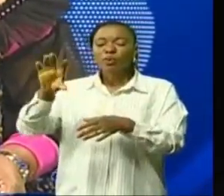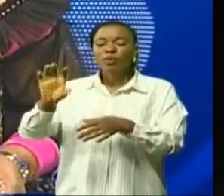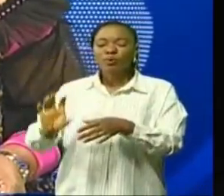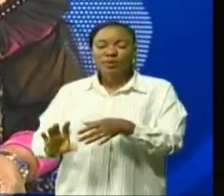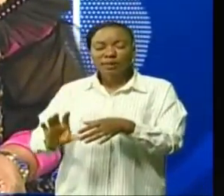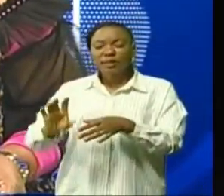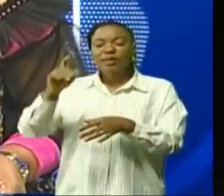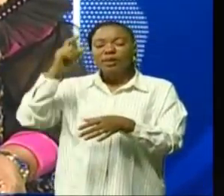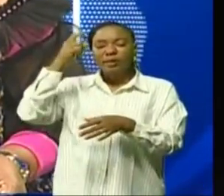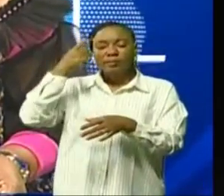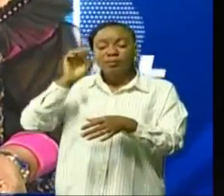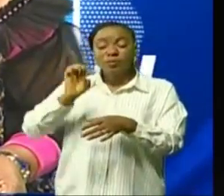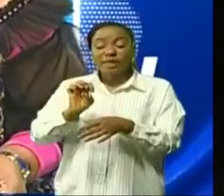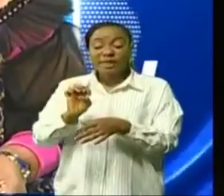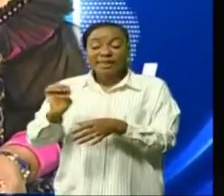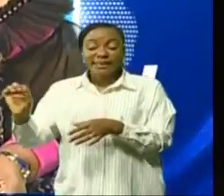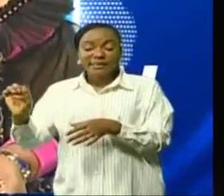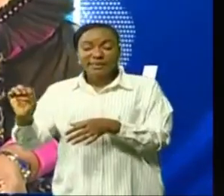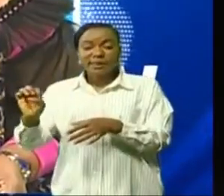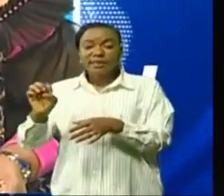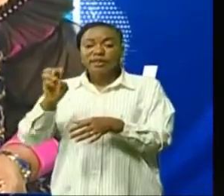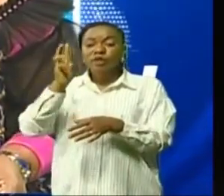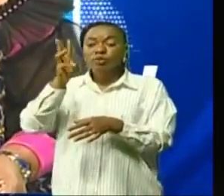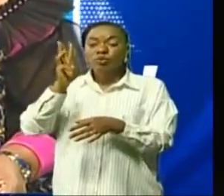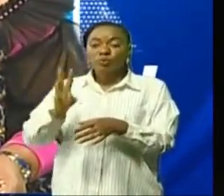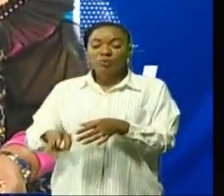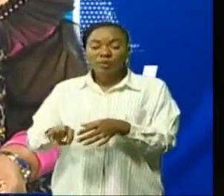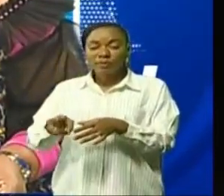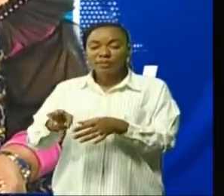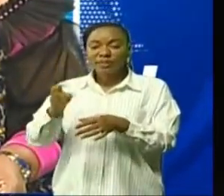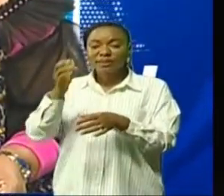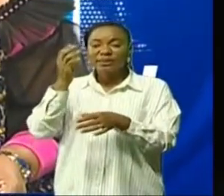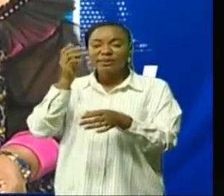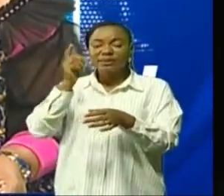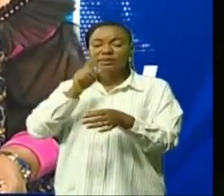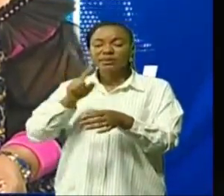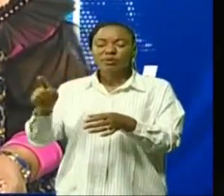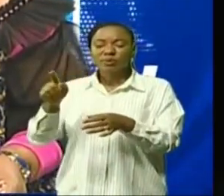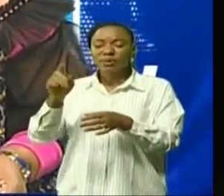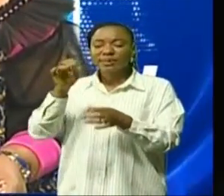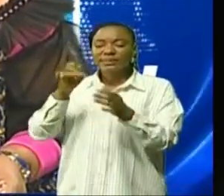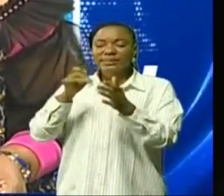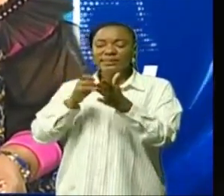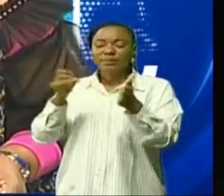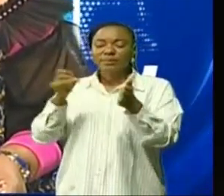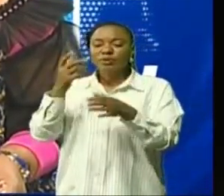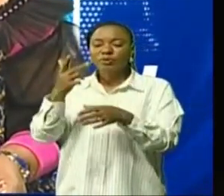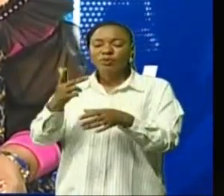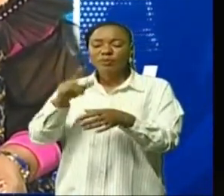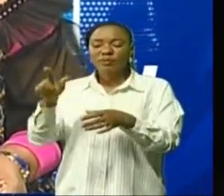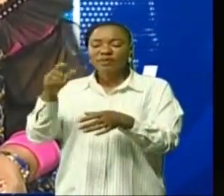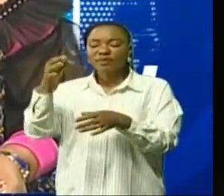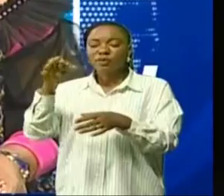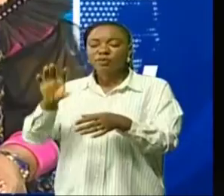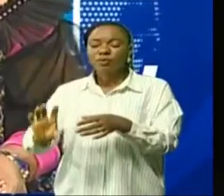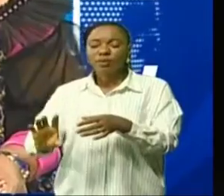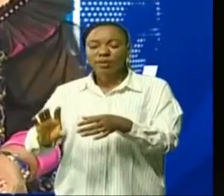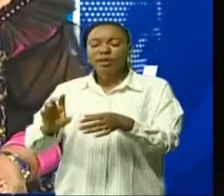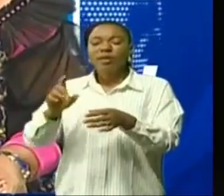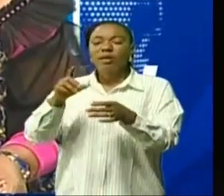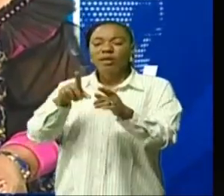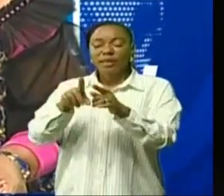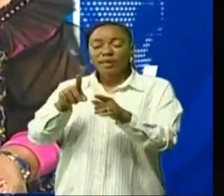la zone est, 3.173 francs. Congolais, pour les vols internationaux. Et 2